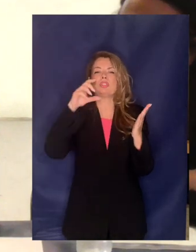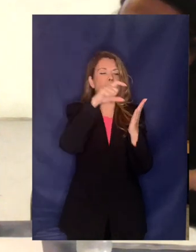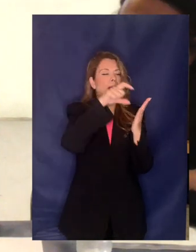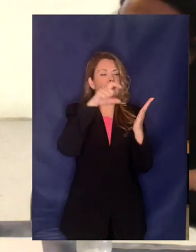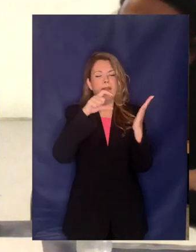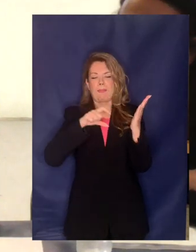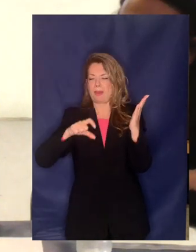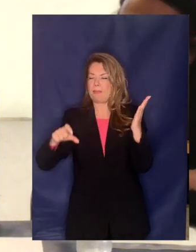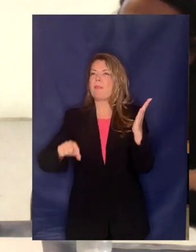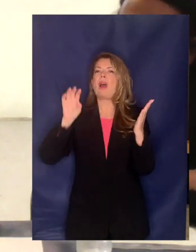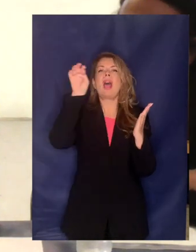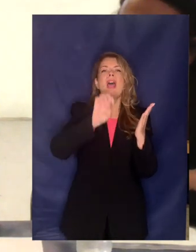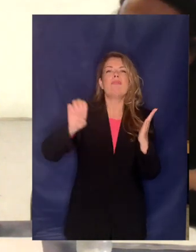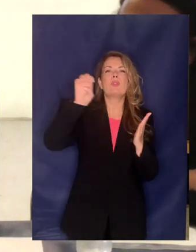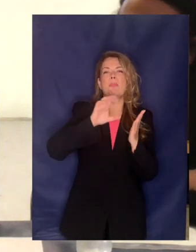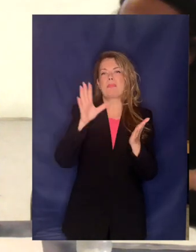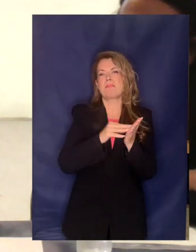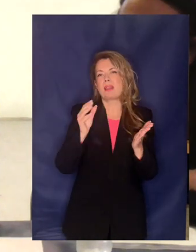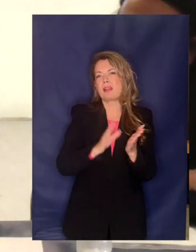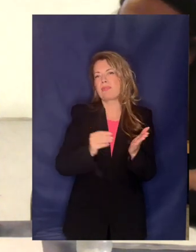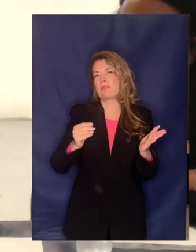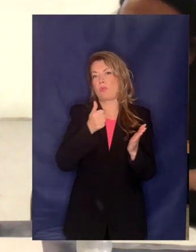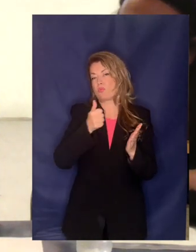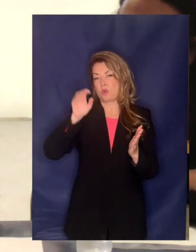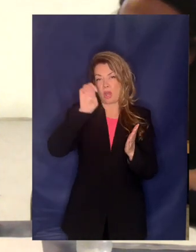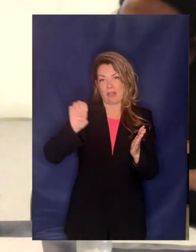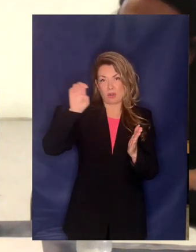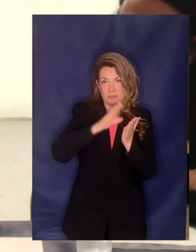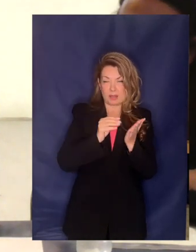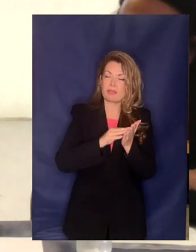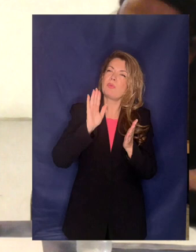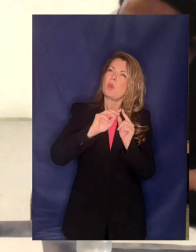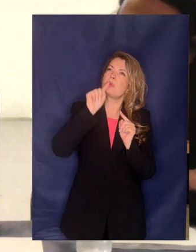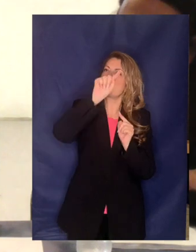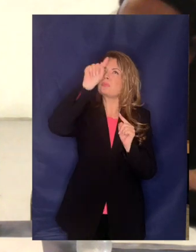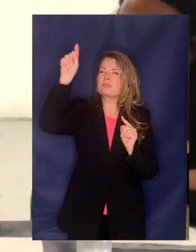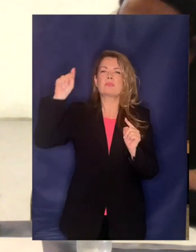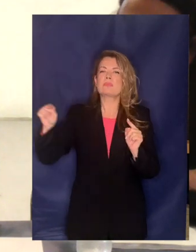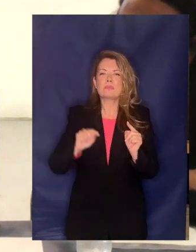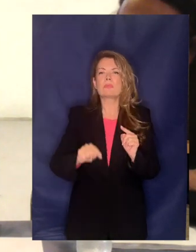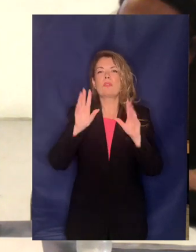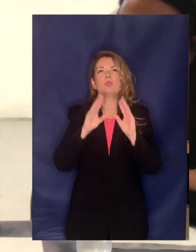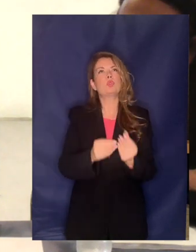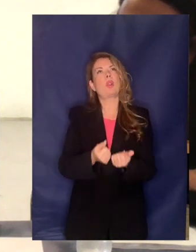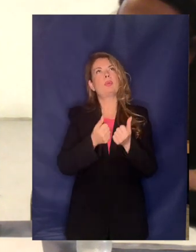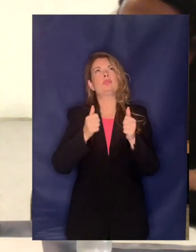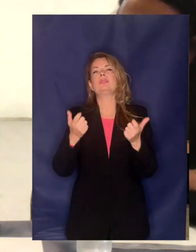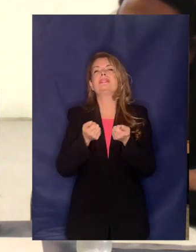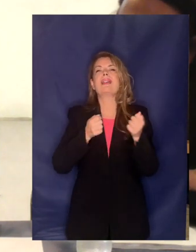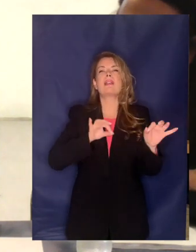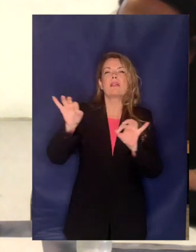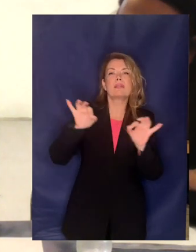κυρίως από την Ευρώπη αλλά όχι μόνο από την Ευρώπη με διαφορετικά μοντέλα που έχουν πολύ